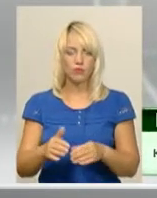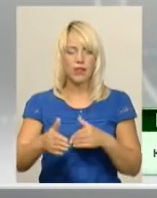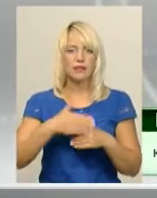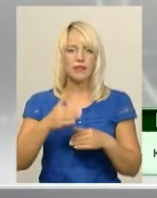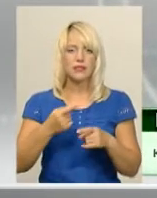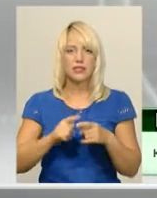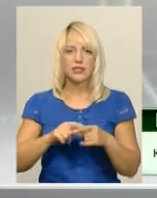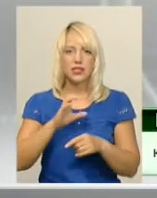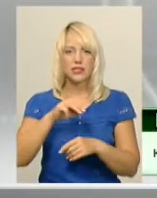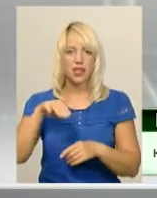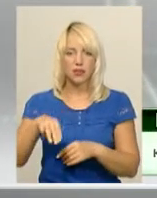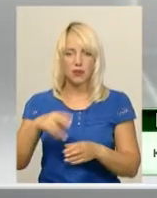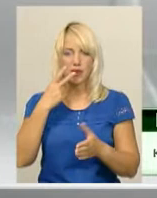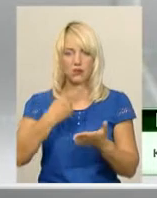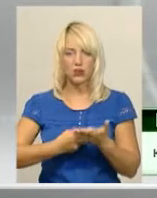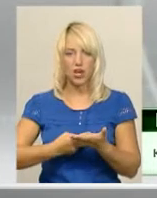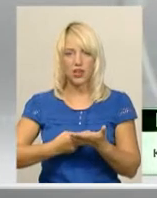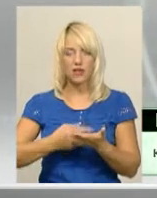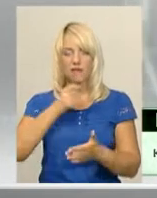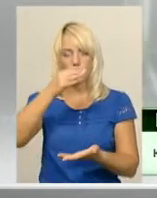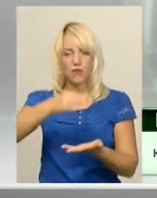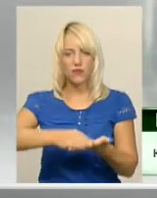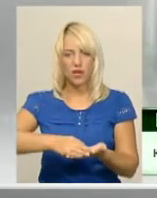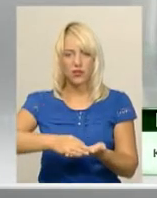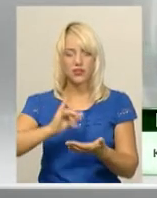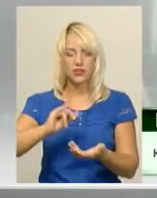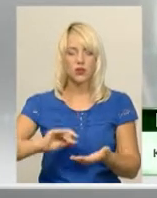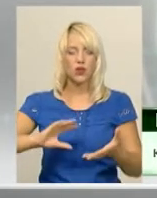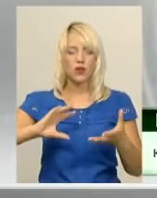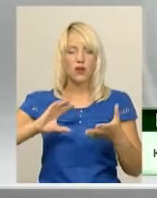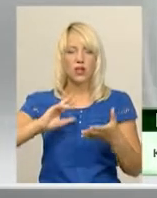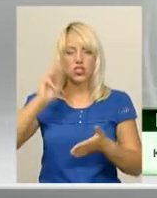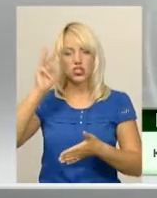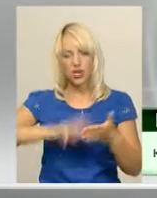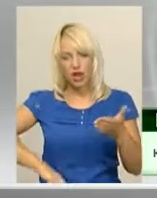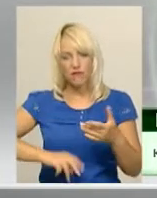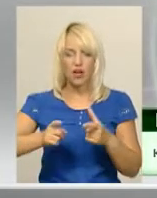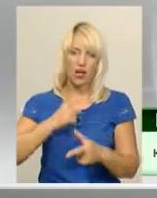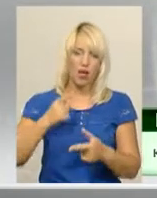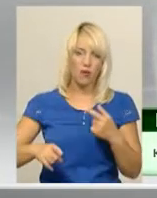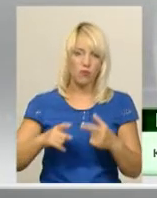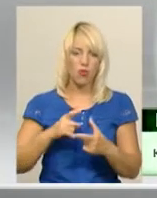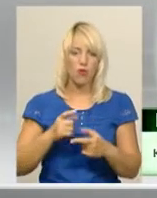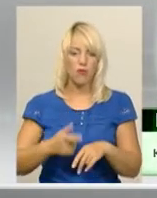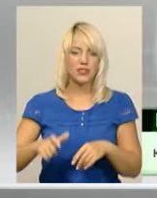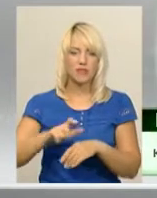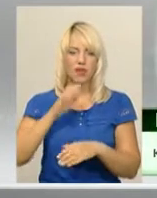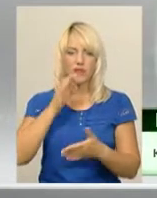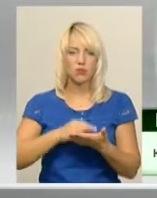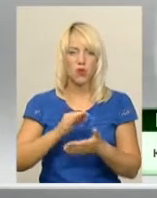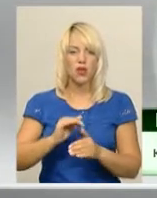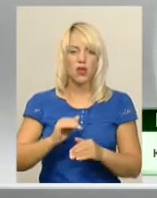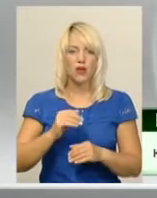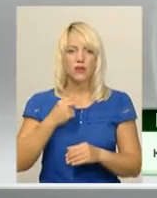цієї статті передбачає відповідальність у вигляді штрафу або максимальну відповідальність у вигляді